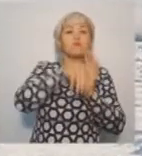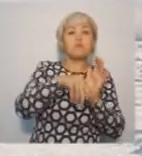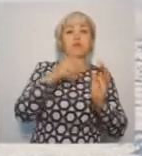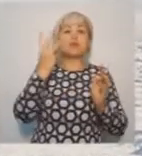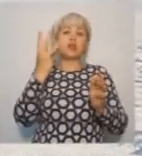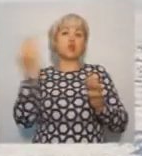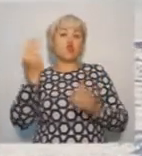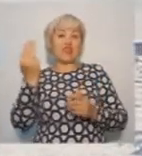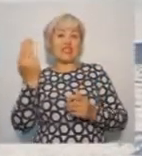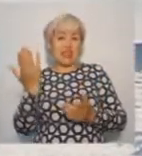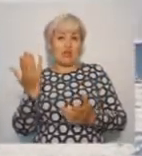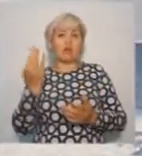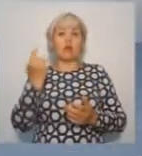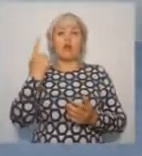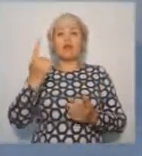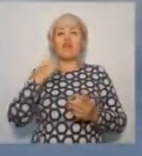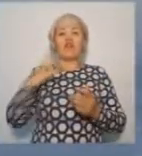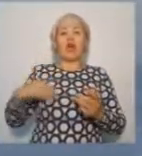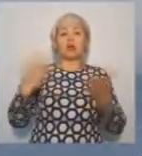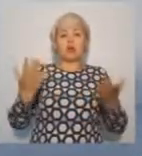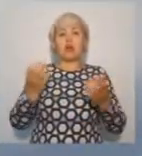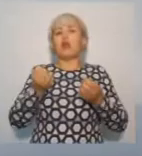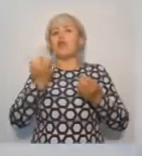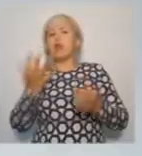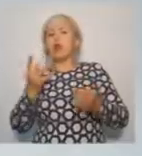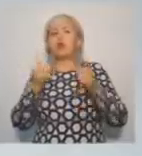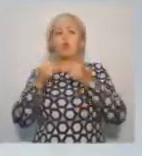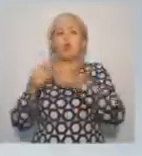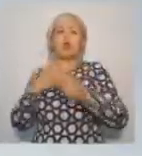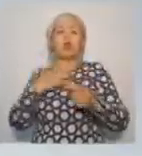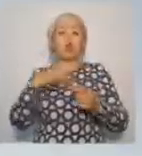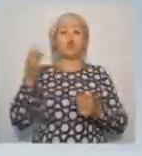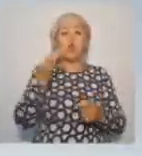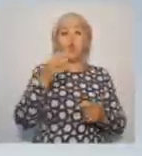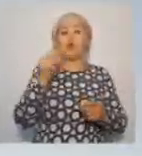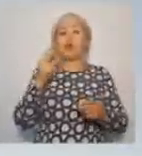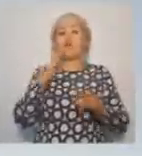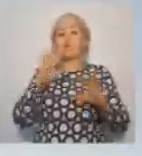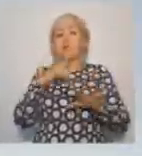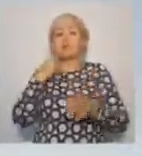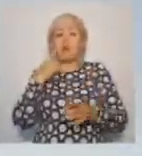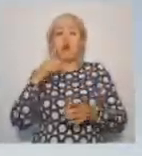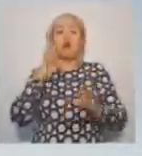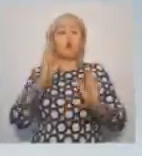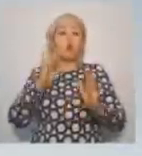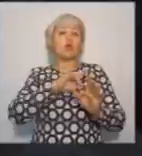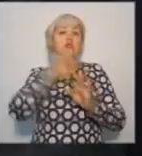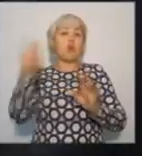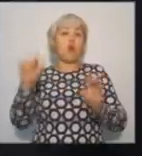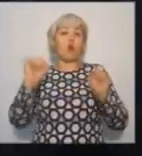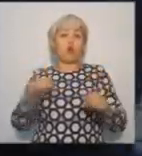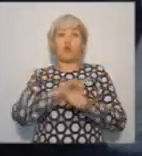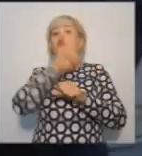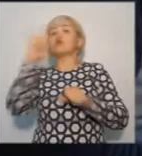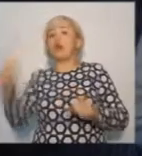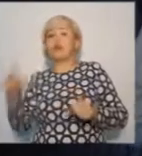В некоторые уголки нашего округа, как в песне, только самолетом можно долететь. Или по зимнику. А вот сезон распутится, связь с Большой землей